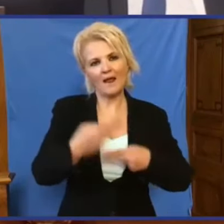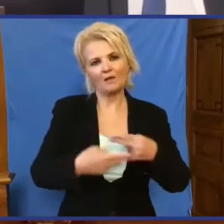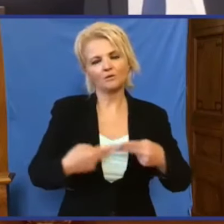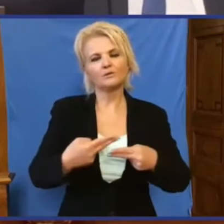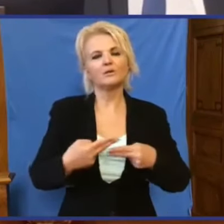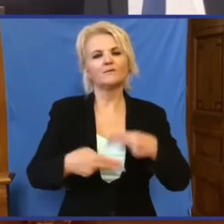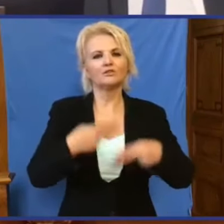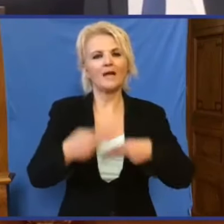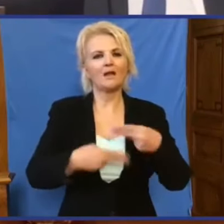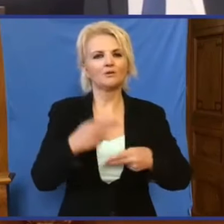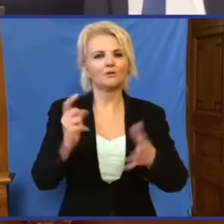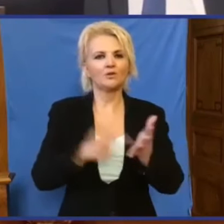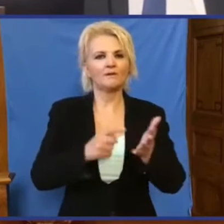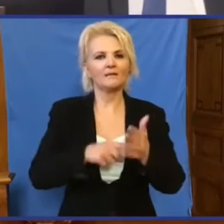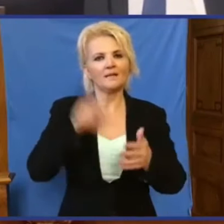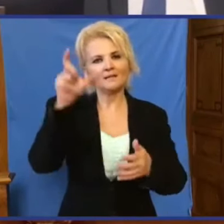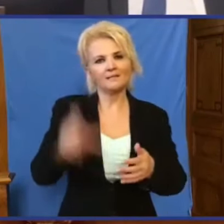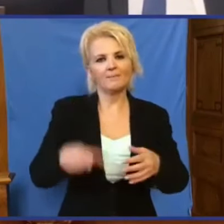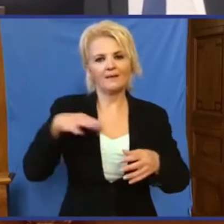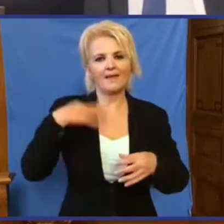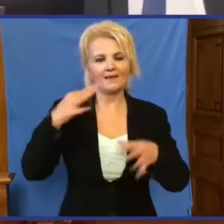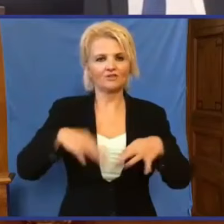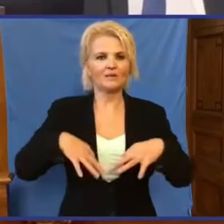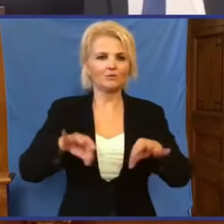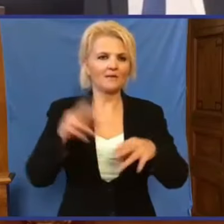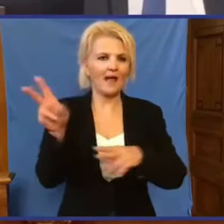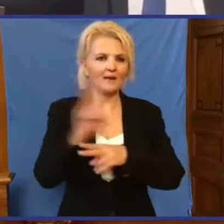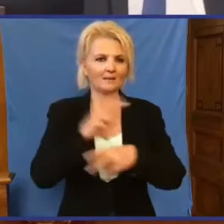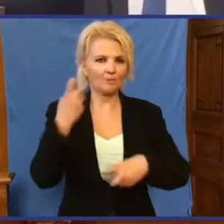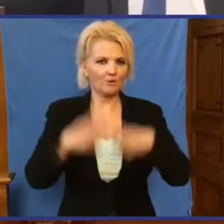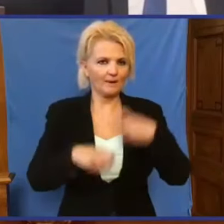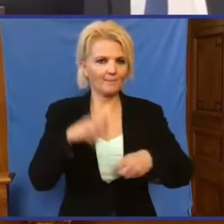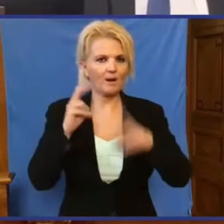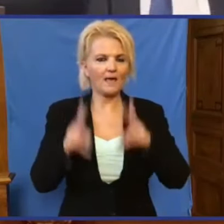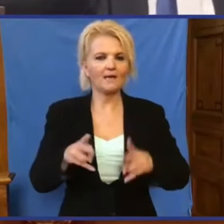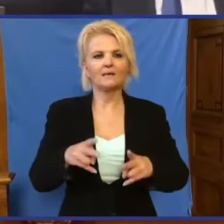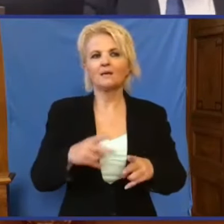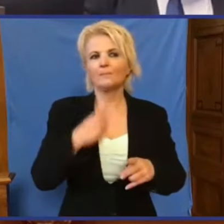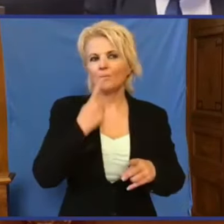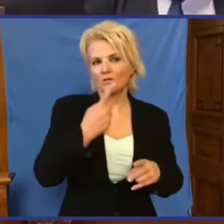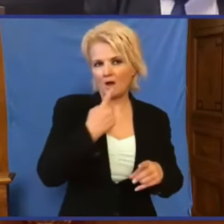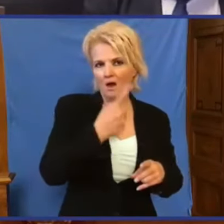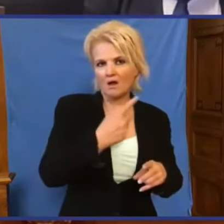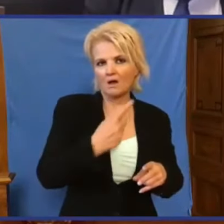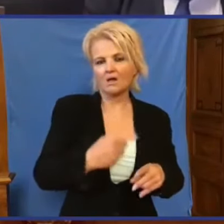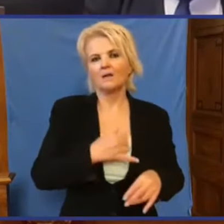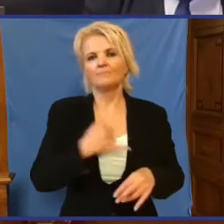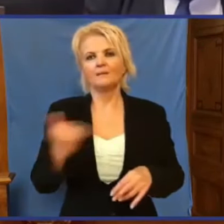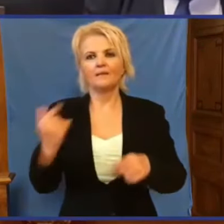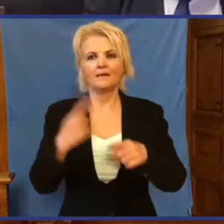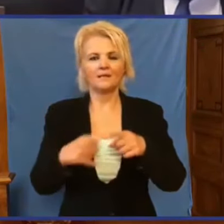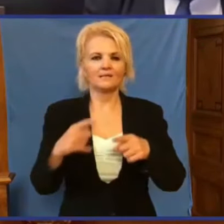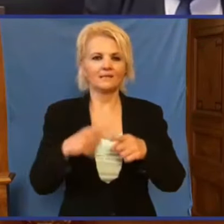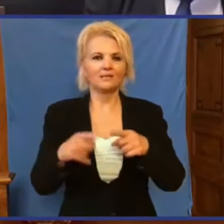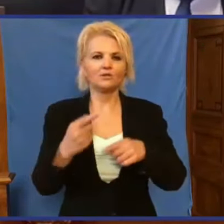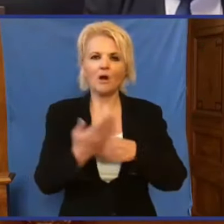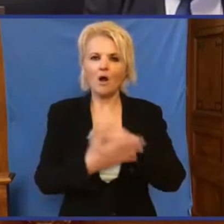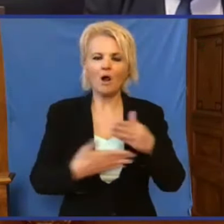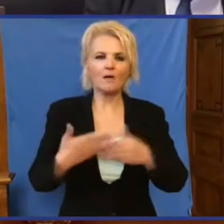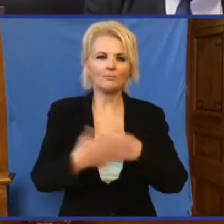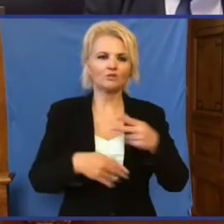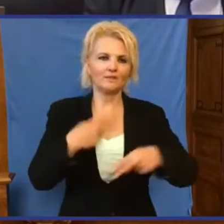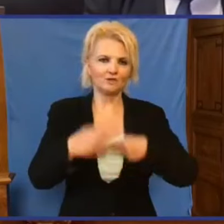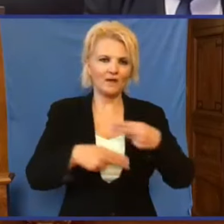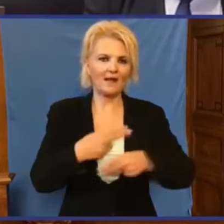Személyi, egészségügyi, ellenőrzési probléma is felmerülhet a politikus szerint, amelyeket minden részlete kiterjedő alapos